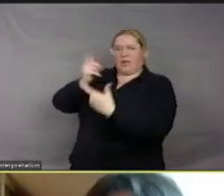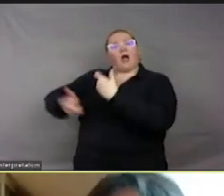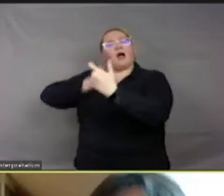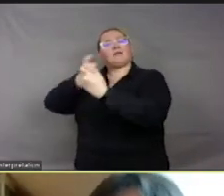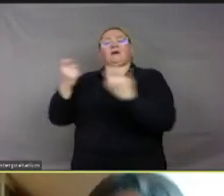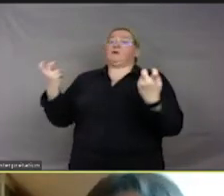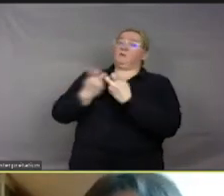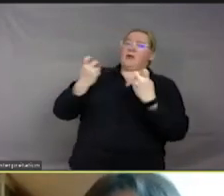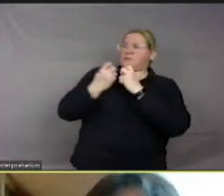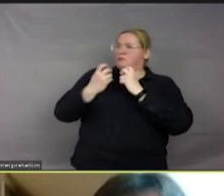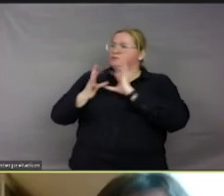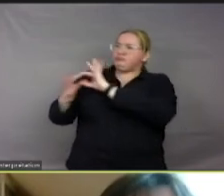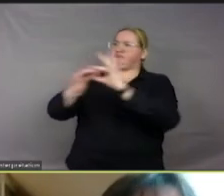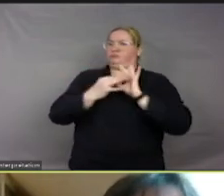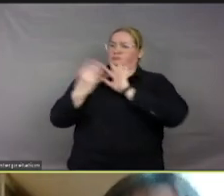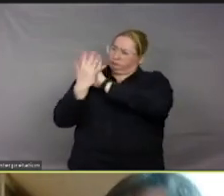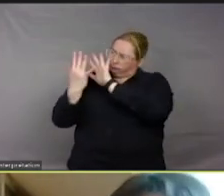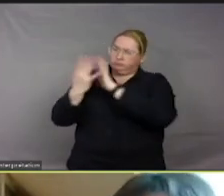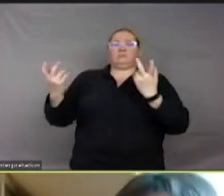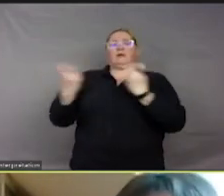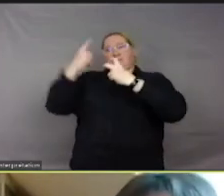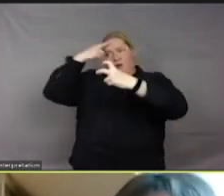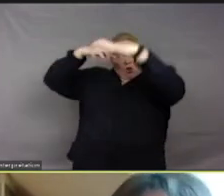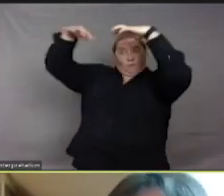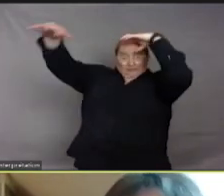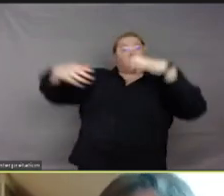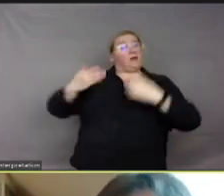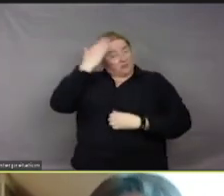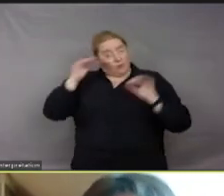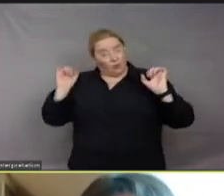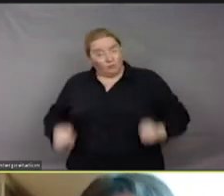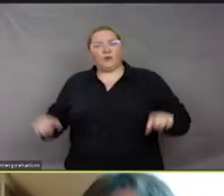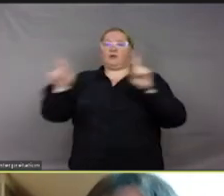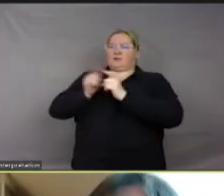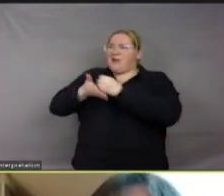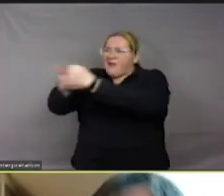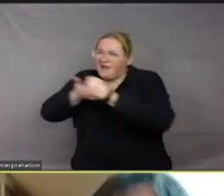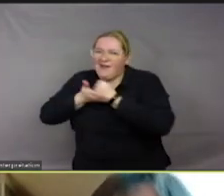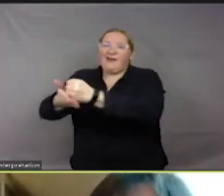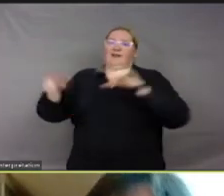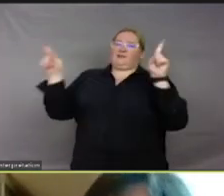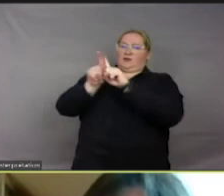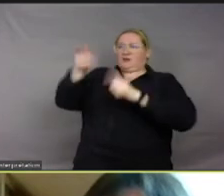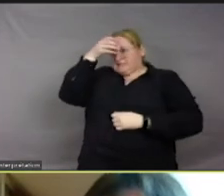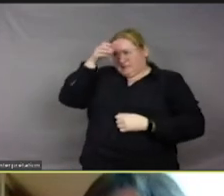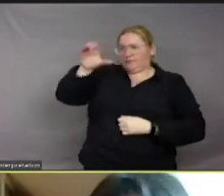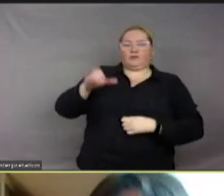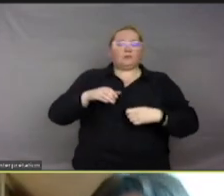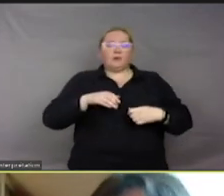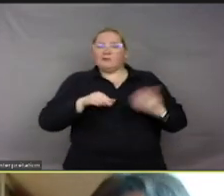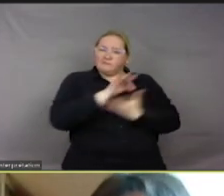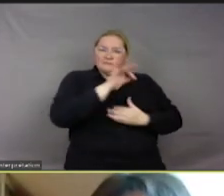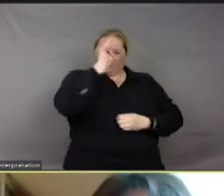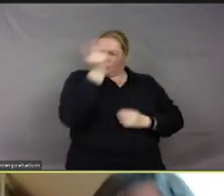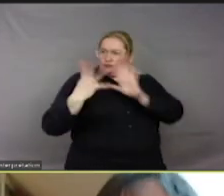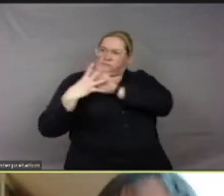relation, par exemple, avec autrui. Alors, on parle d'empathie pour les animaux, on parle d'entraide, on parle de transmission de pratiques, ce que l'on